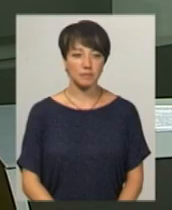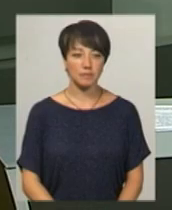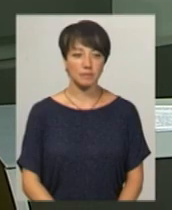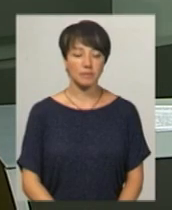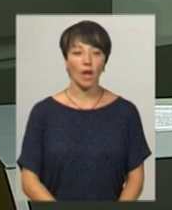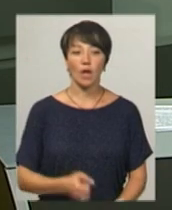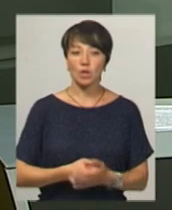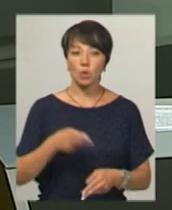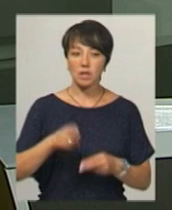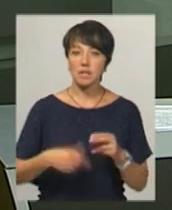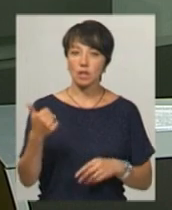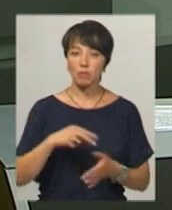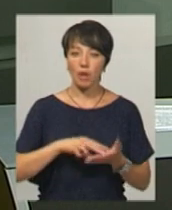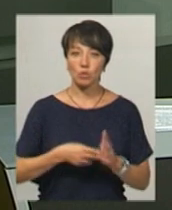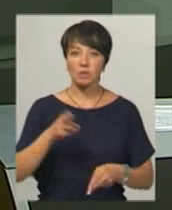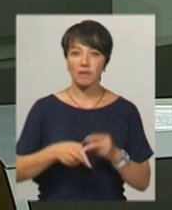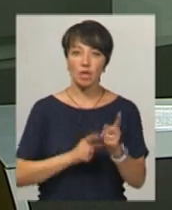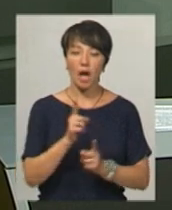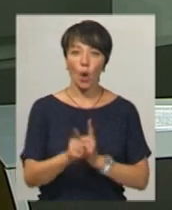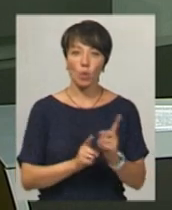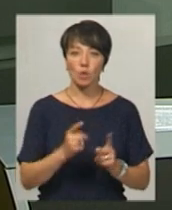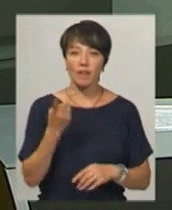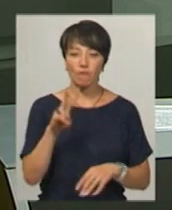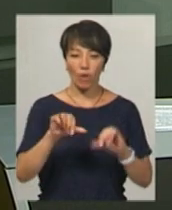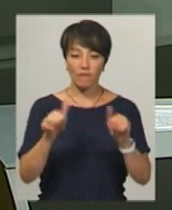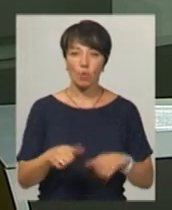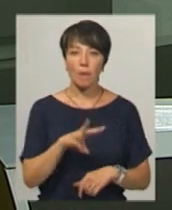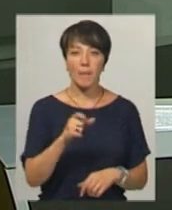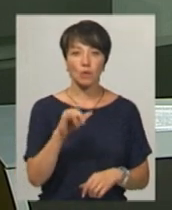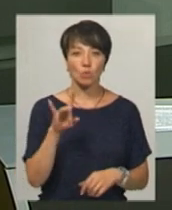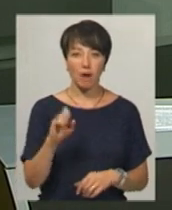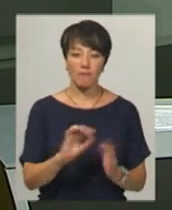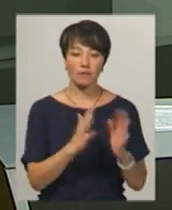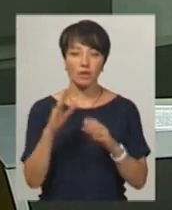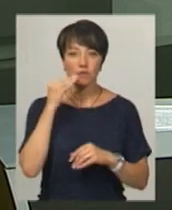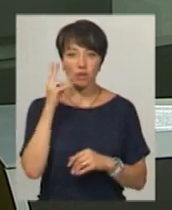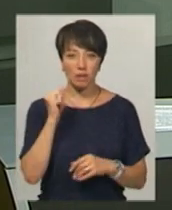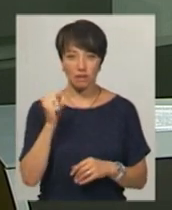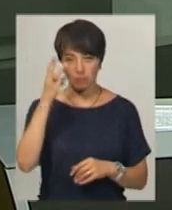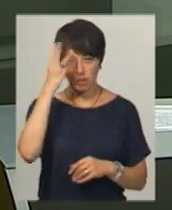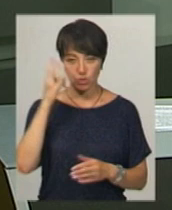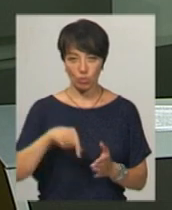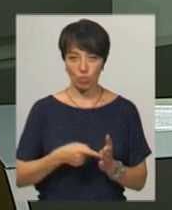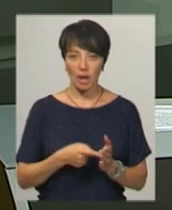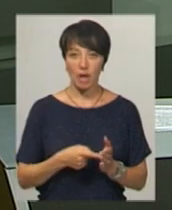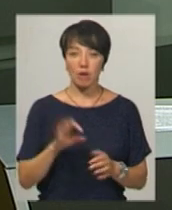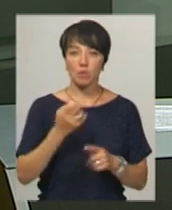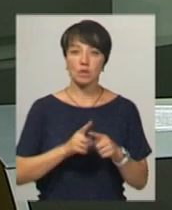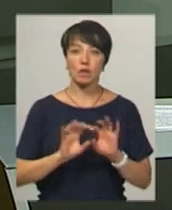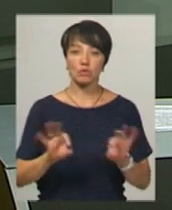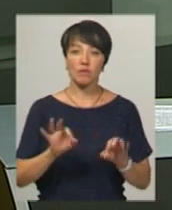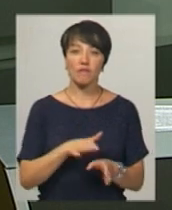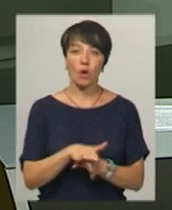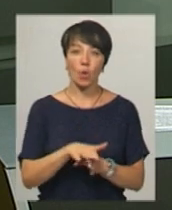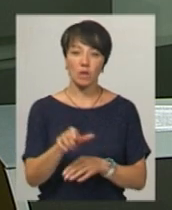До кінця тижня планують завершити реконструкцію двох фігур Миколи Мазура у сквері Шевченка, що в обласному центрі. Про це розповів